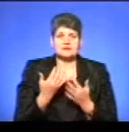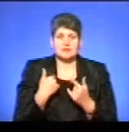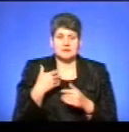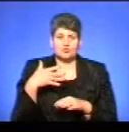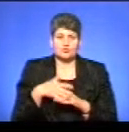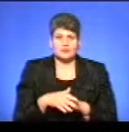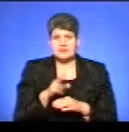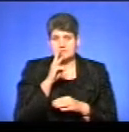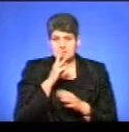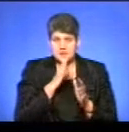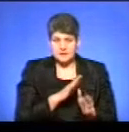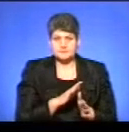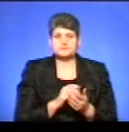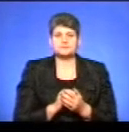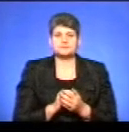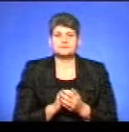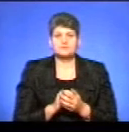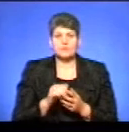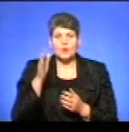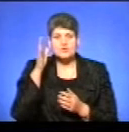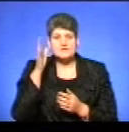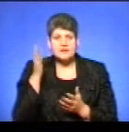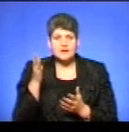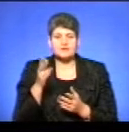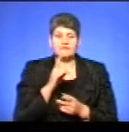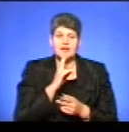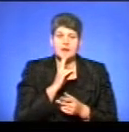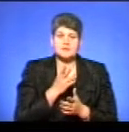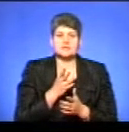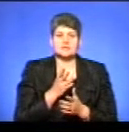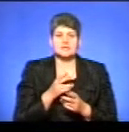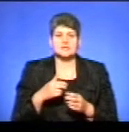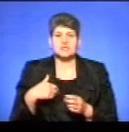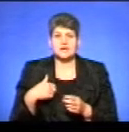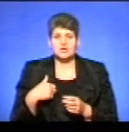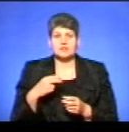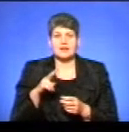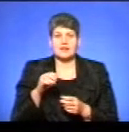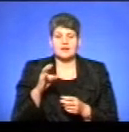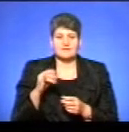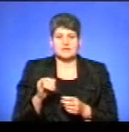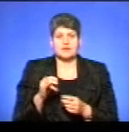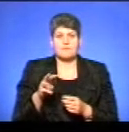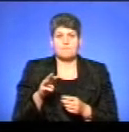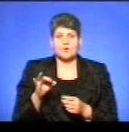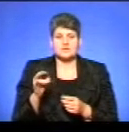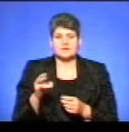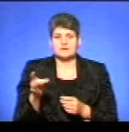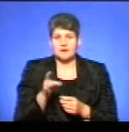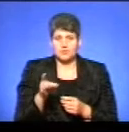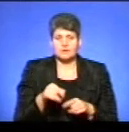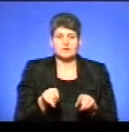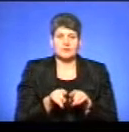розуміємо, заробітної плати. Так, освітянам в Кременці, Заліщицькій, Новецькій та Монастирській райони і